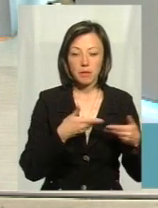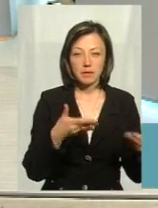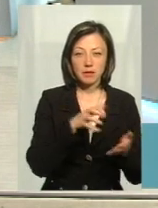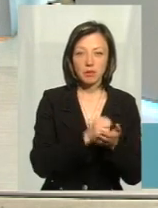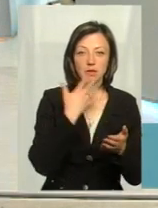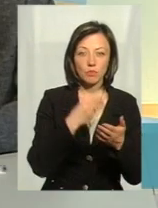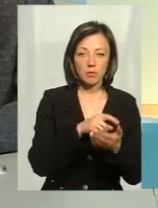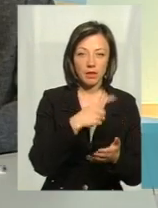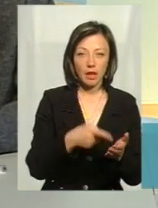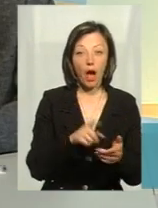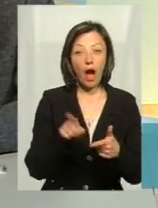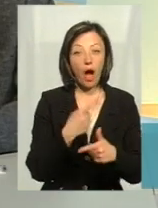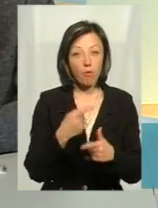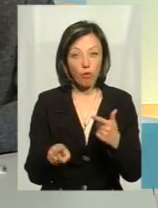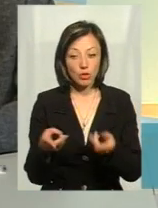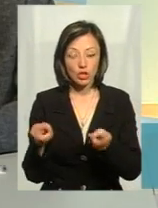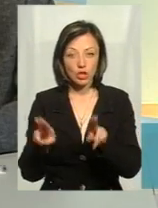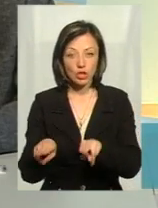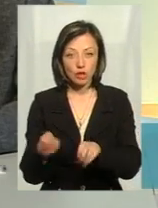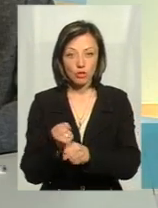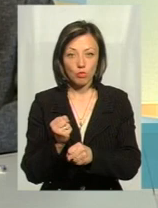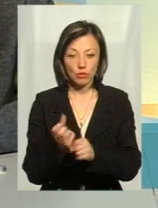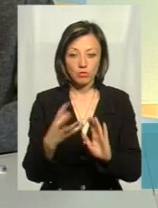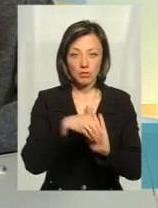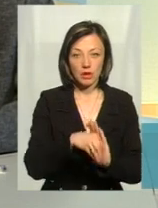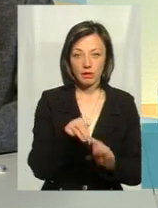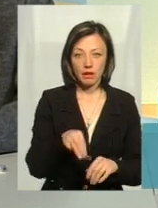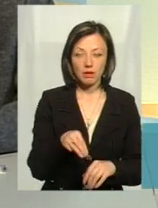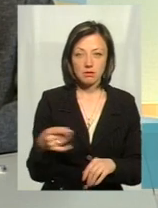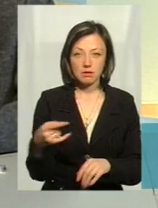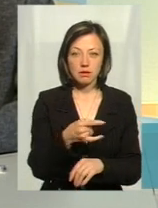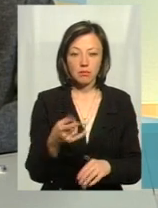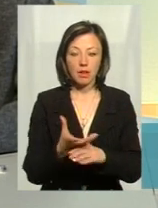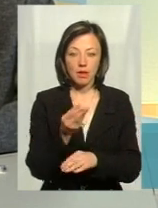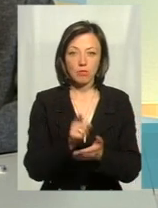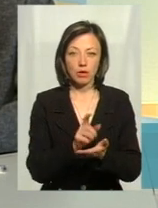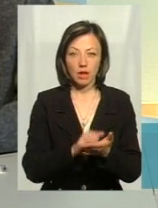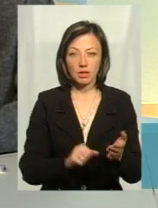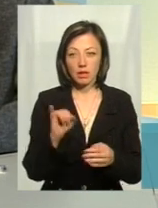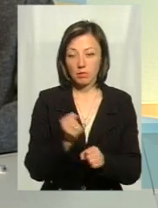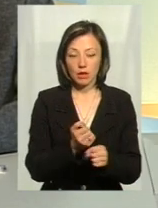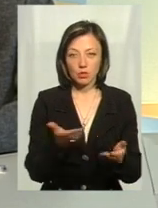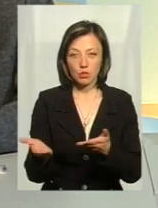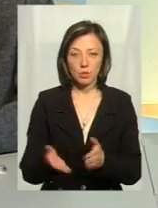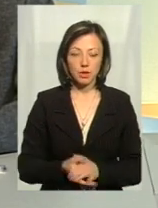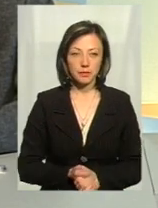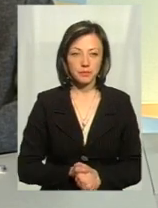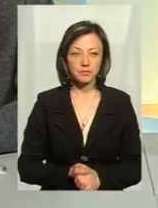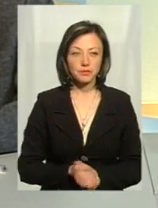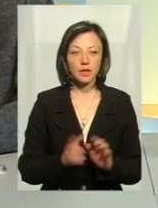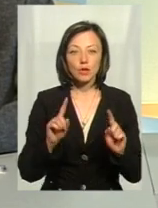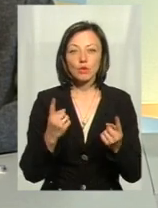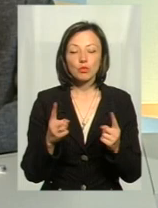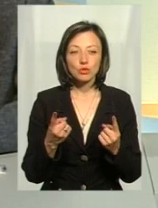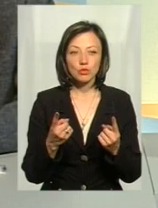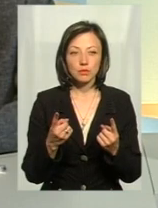своїми питаннями. Або залишайте роботу, приходьте до нас, платіть податки і працюйте з нами. Тому що,